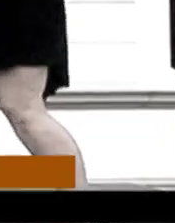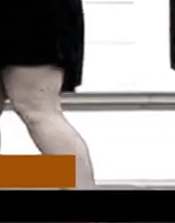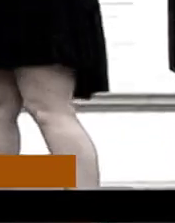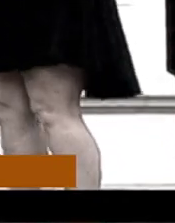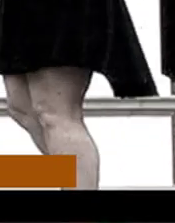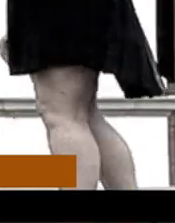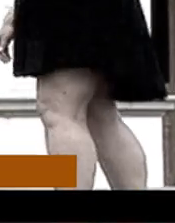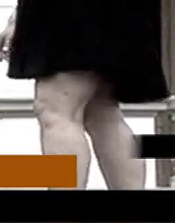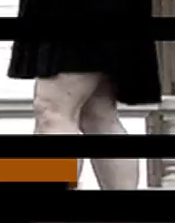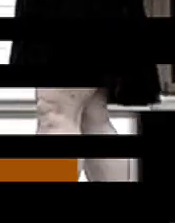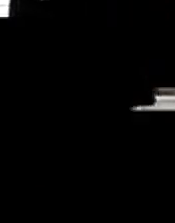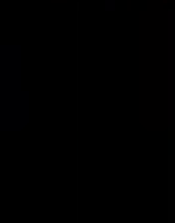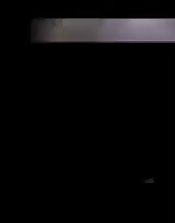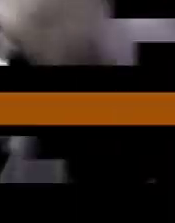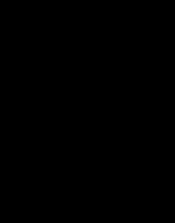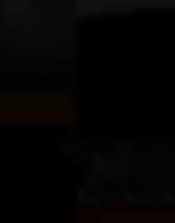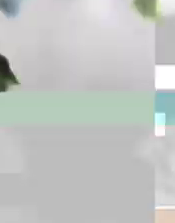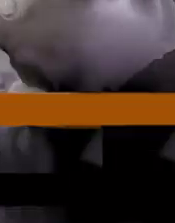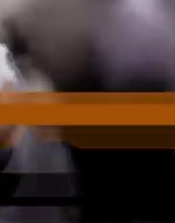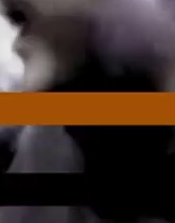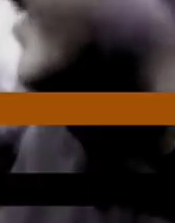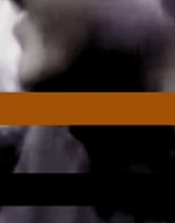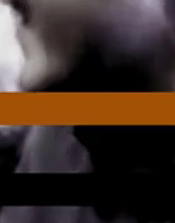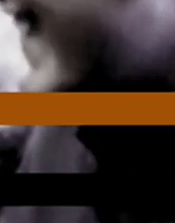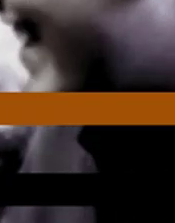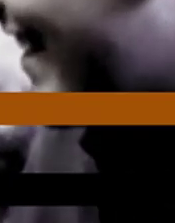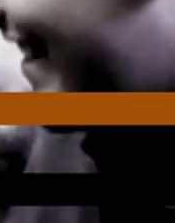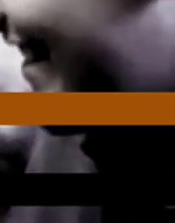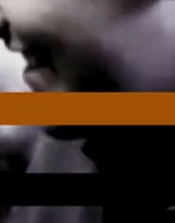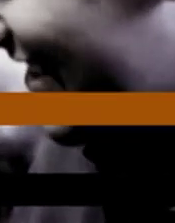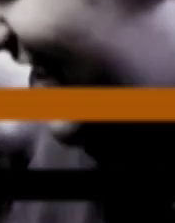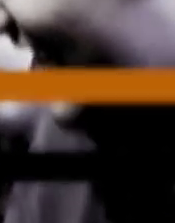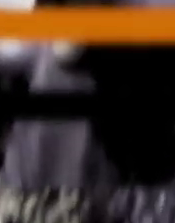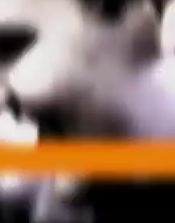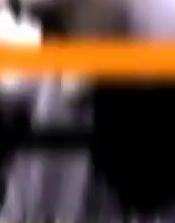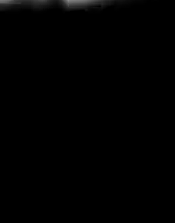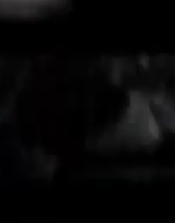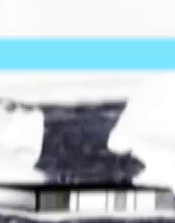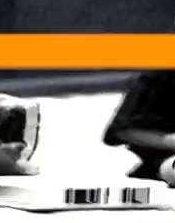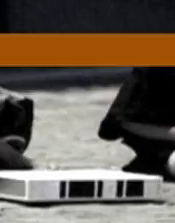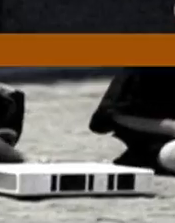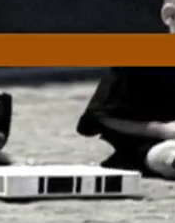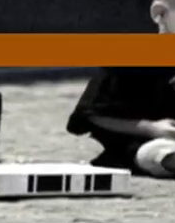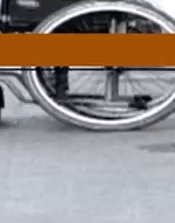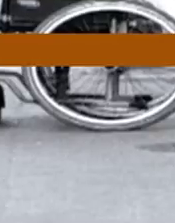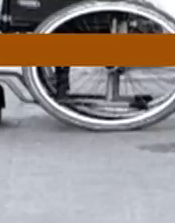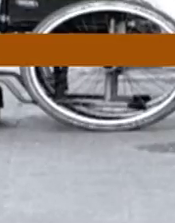This video is brought to you by S.T.A.L.A.